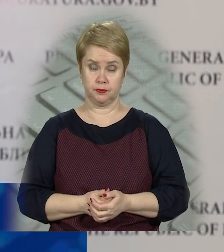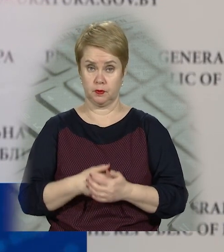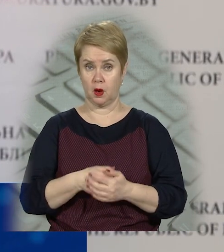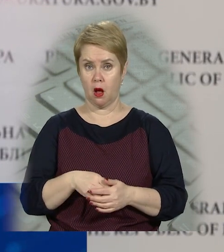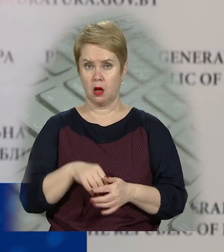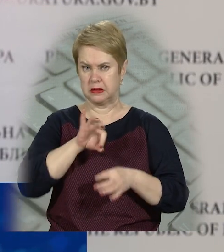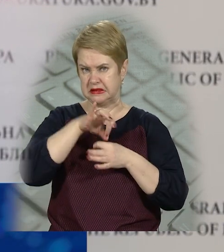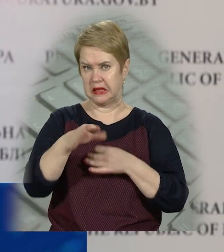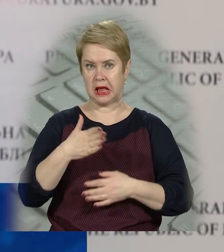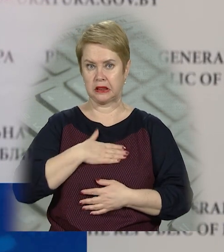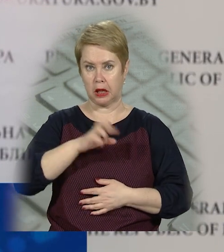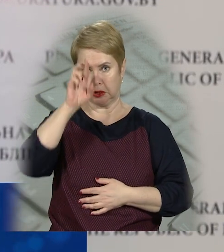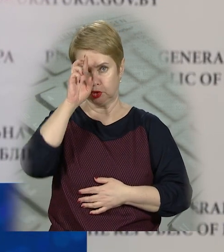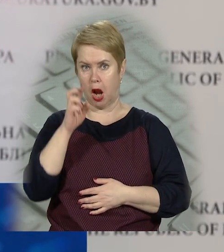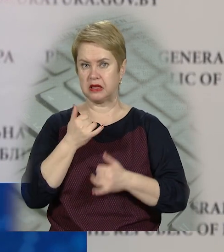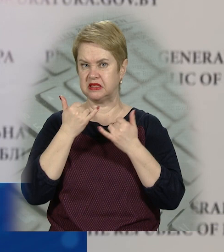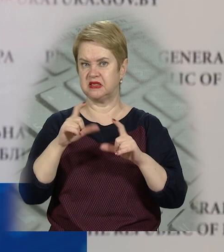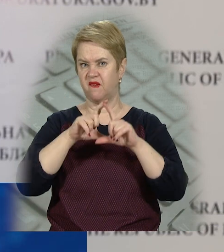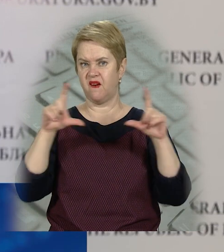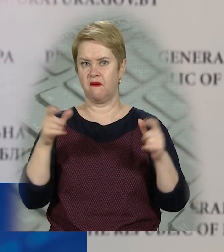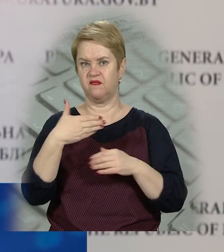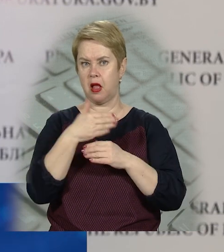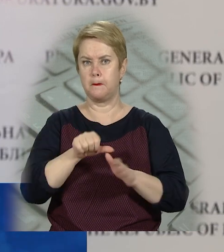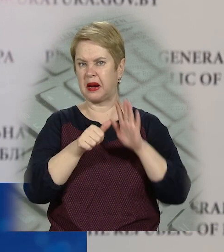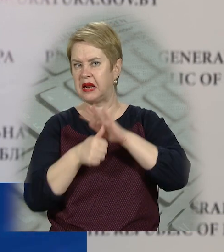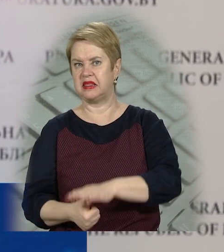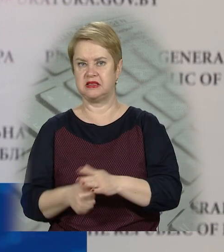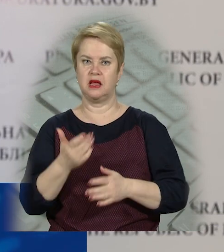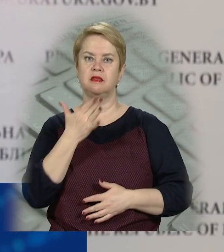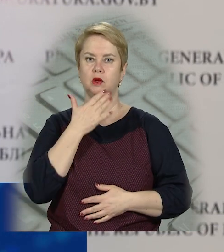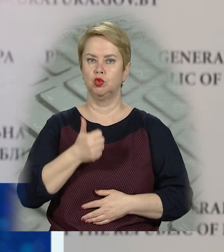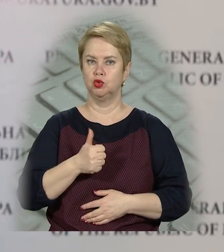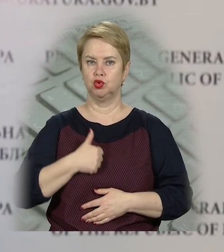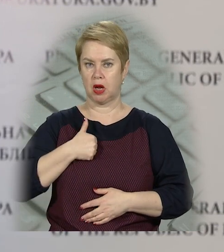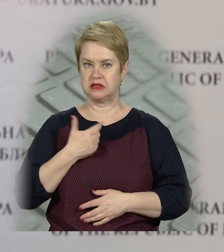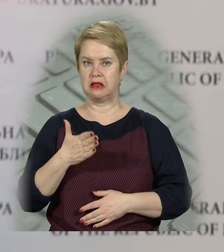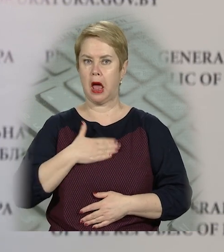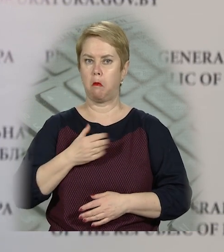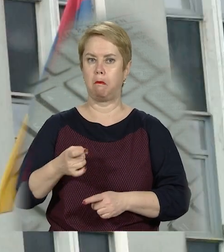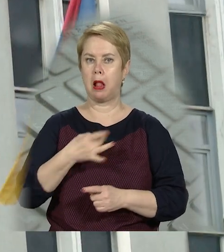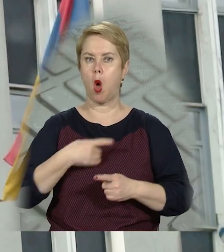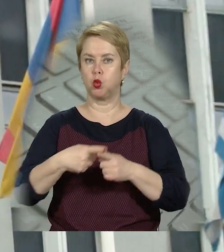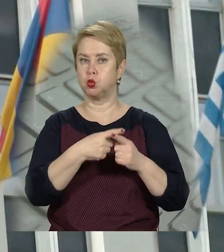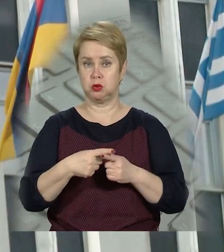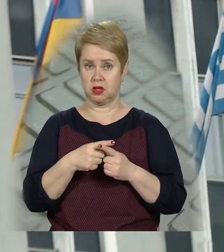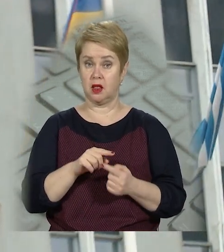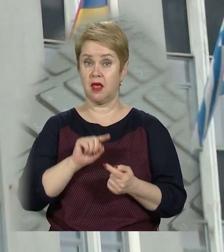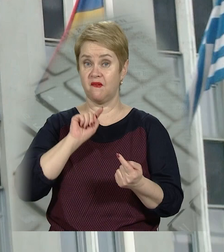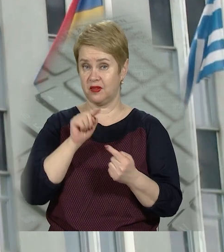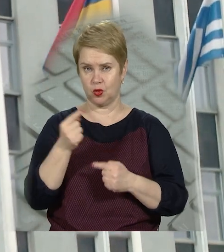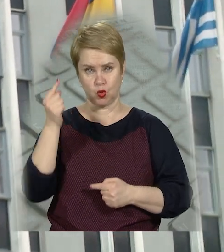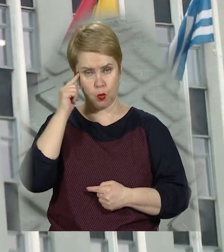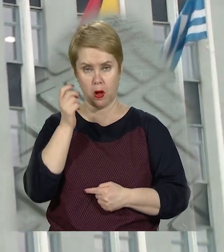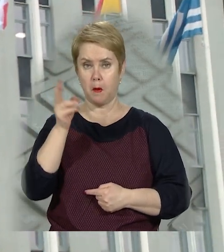Поглумившись над нашим державним символом, він тим самим принизив національну честь і гідність білорусів. Та на відміну від